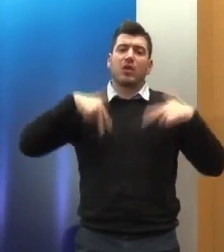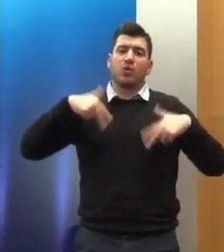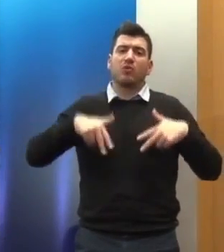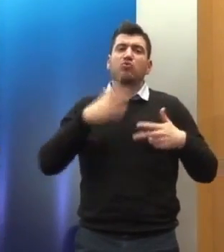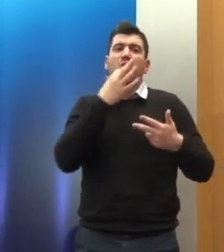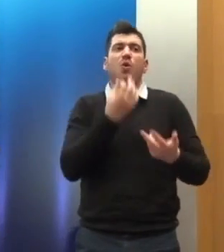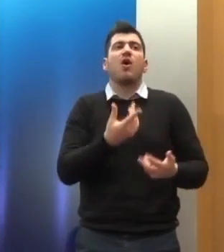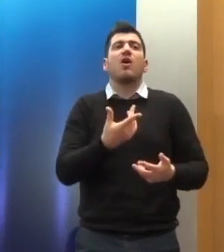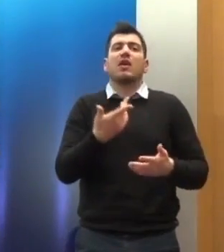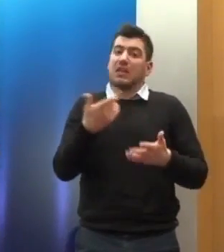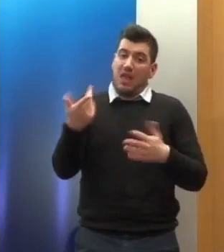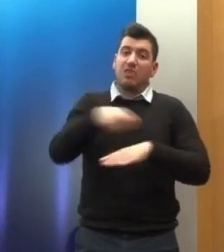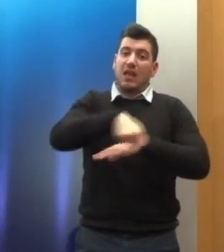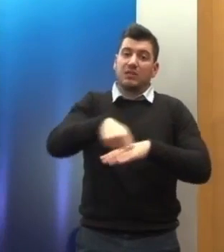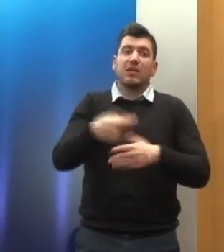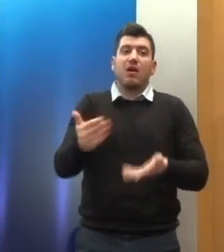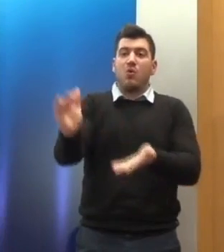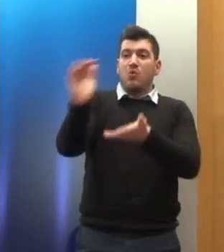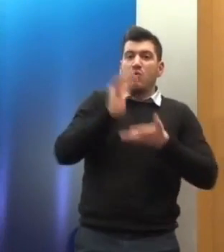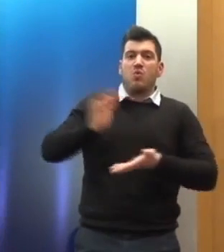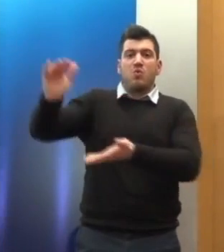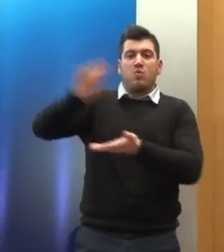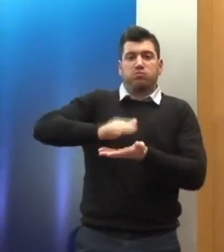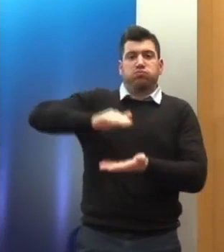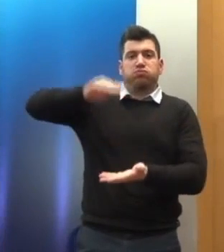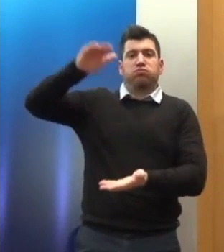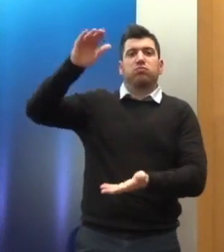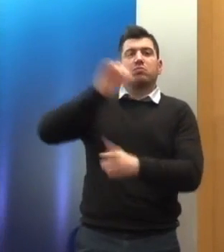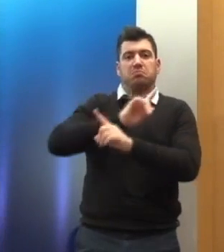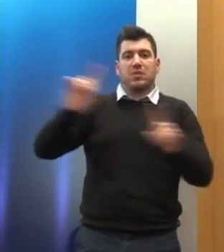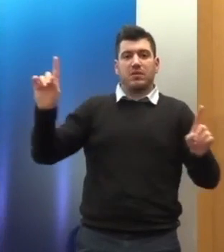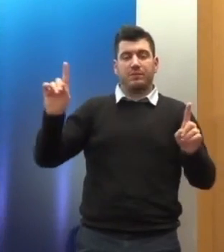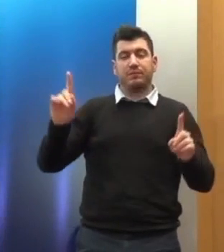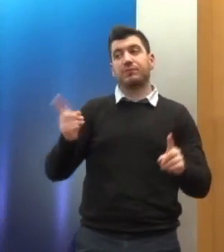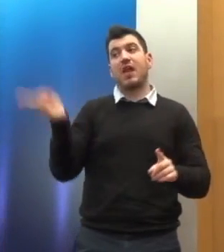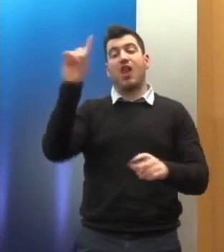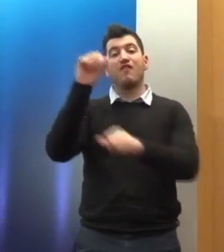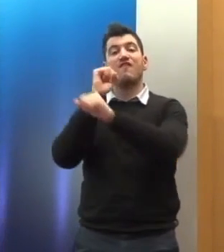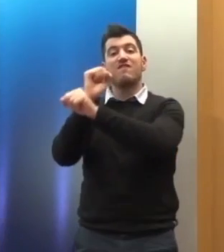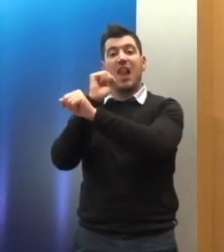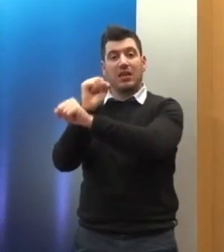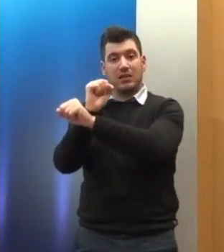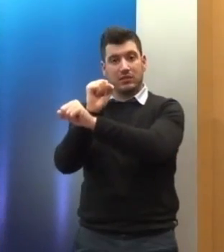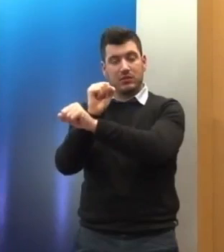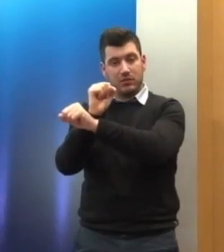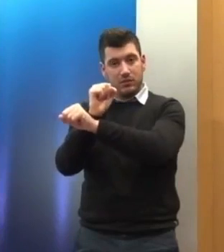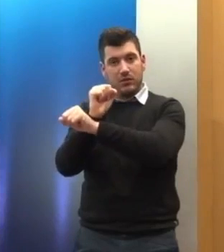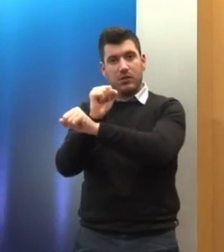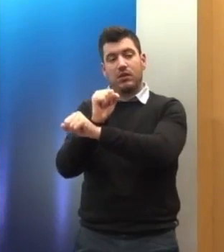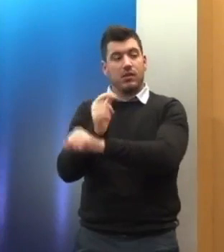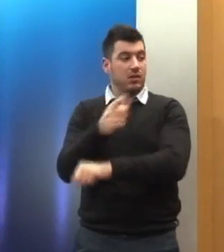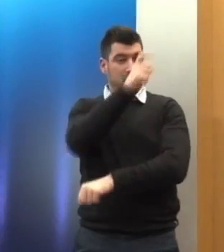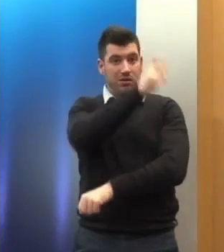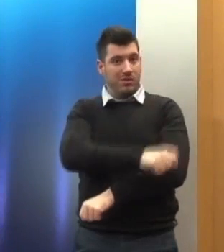στις οποίες λίγος πολύ η έκβαση είναι δεδομένη. Ως προς τις φυλακές. Σαφής βελτίωση αναφέρθηκε και προηγουμένως από την κυρία Δίπλα